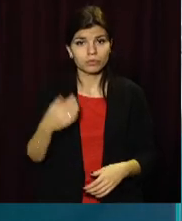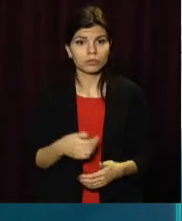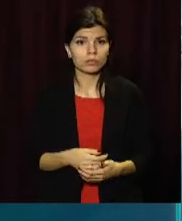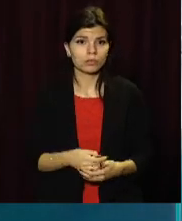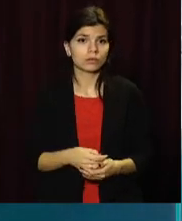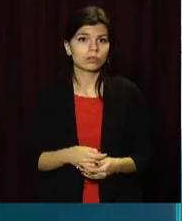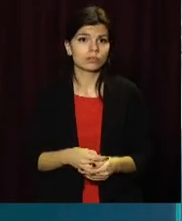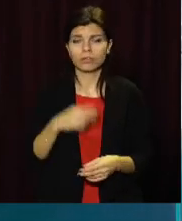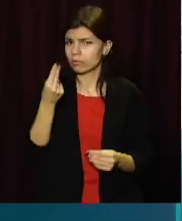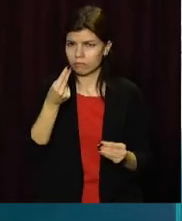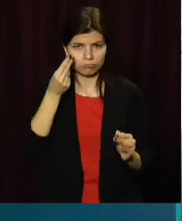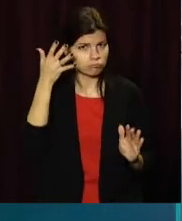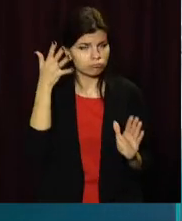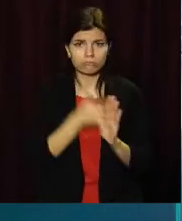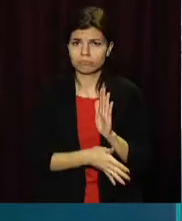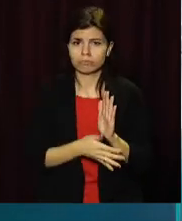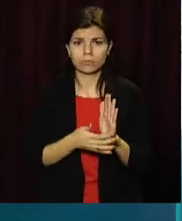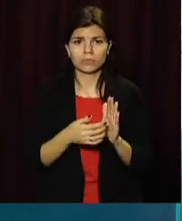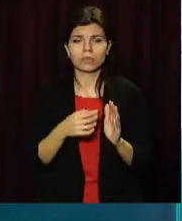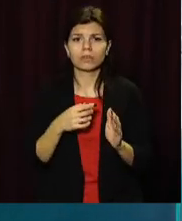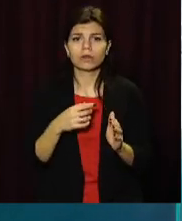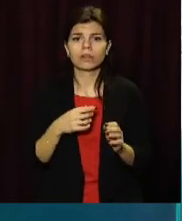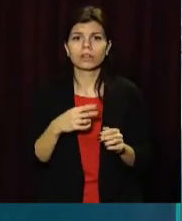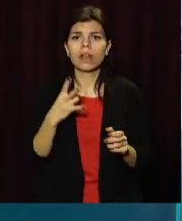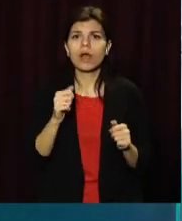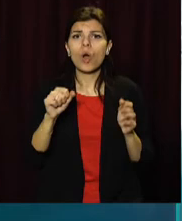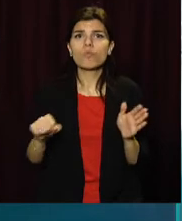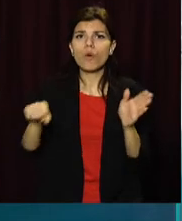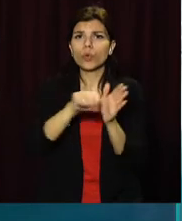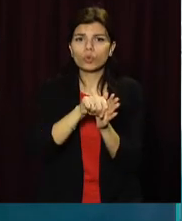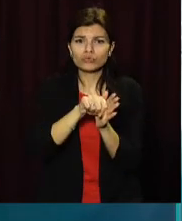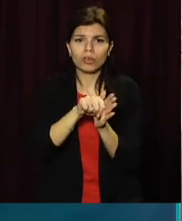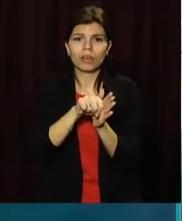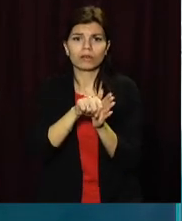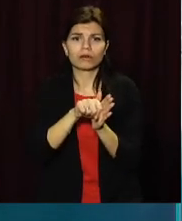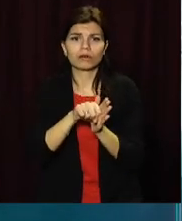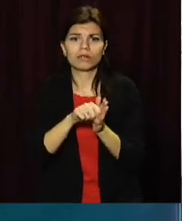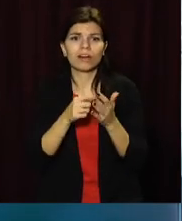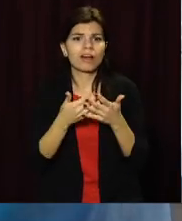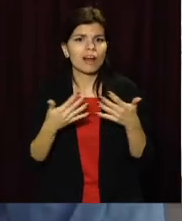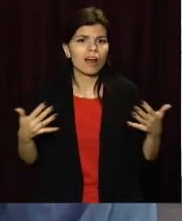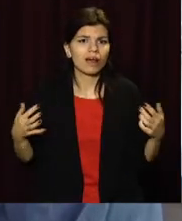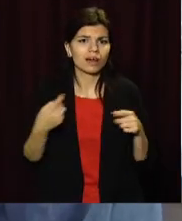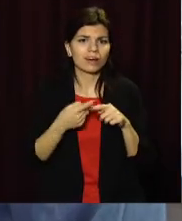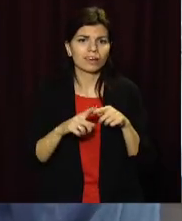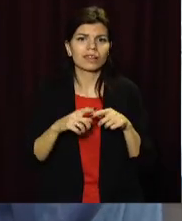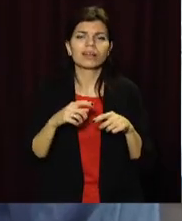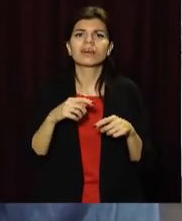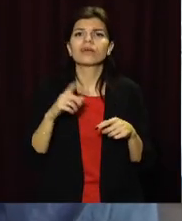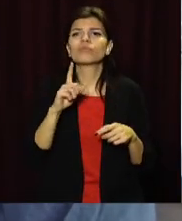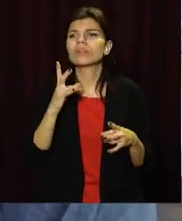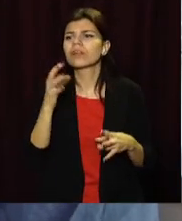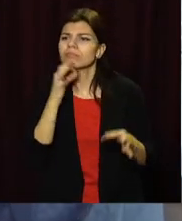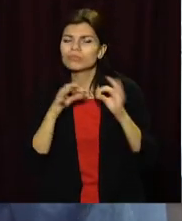Много средств уходить на подключення всіх цих медикаментів к ней.